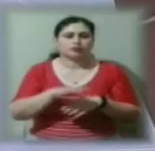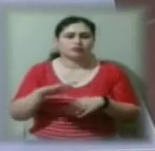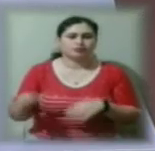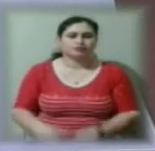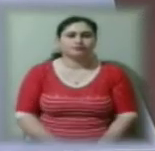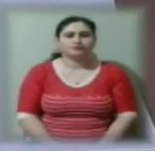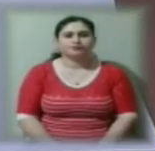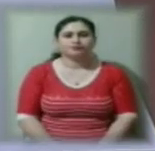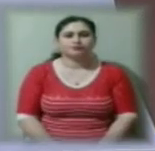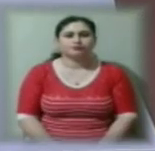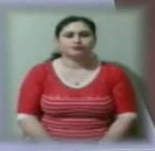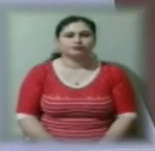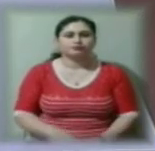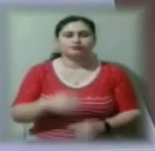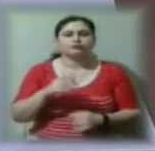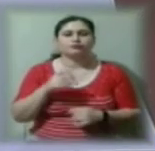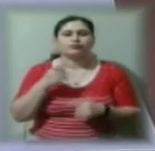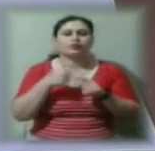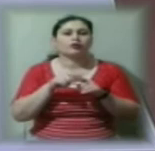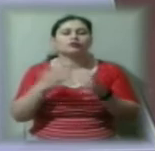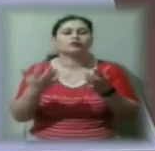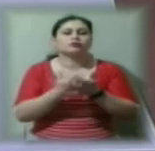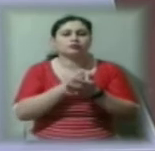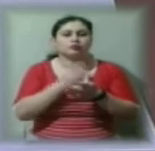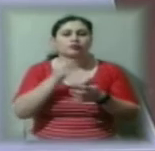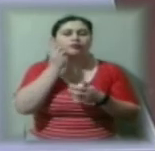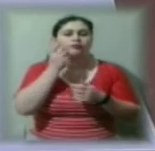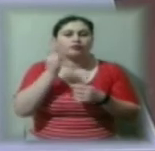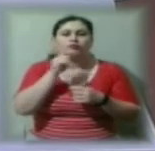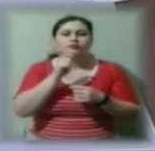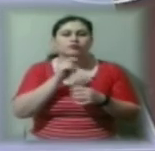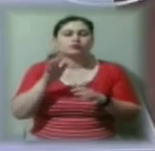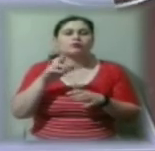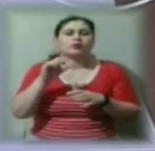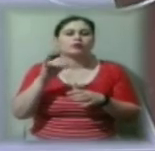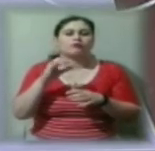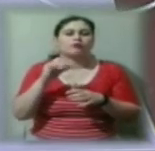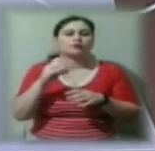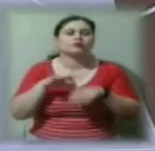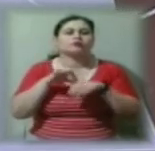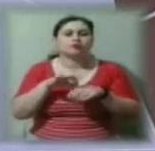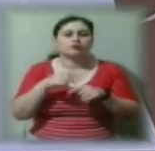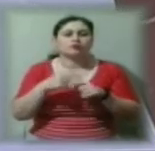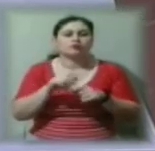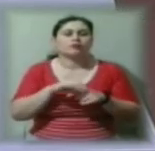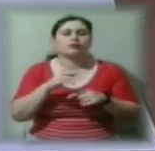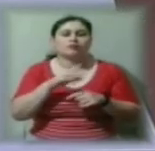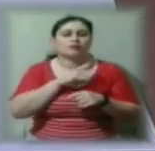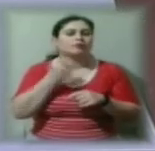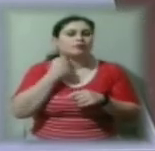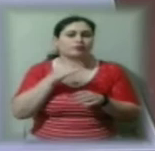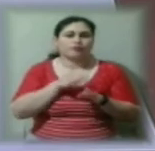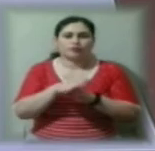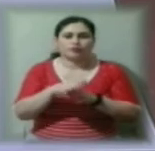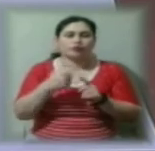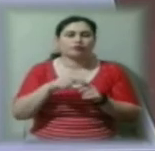Чоловік, тіла якого знайшли по обіді в неділю на вулиці Марії Фортусу Херсоні, перебрав алкоголю. Від цього і помер. Сьогодні